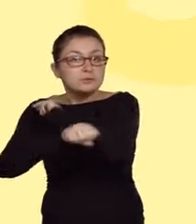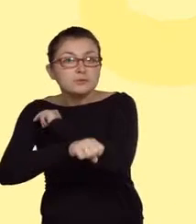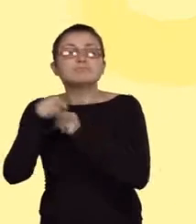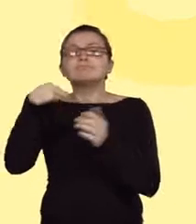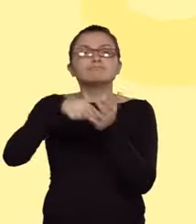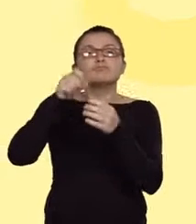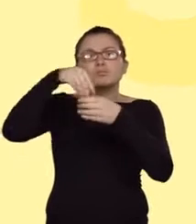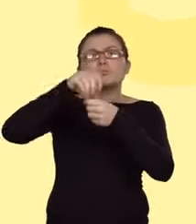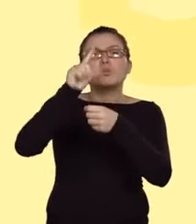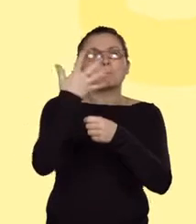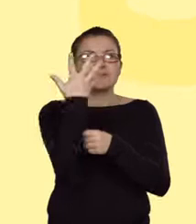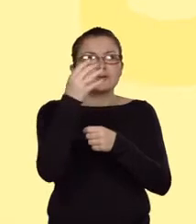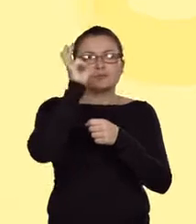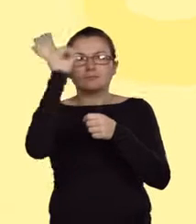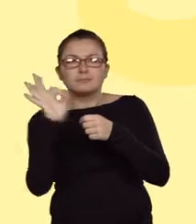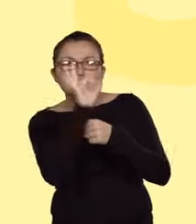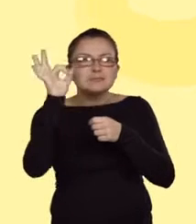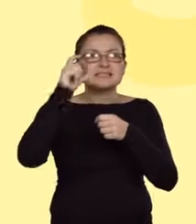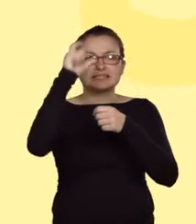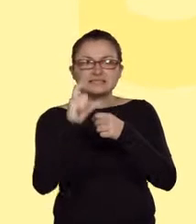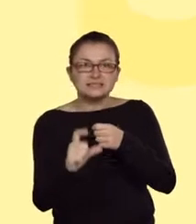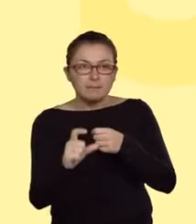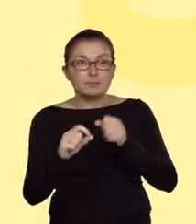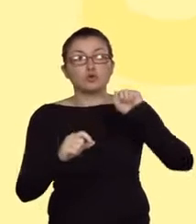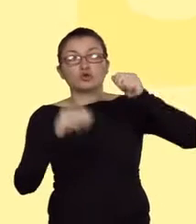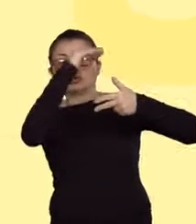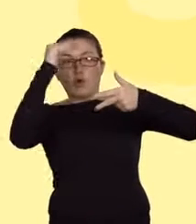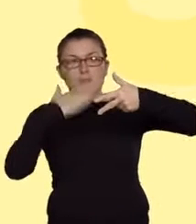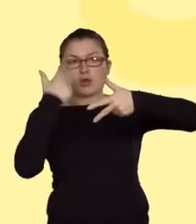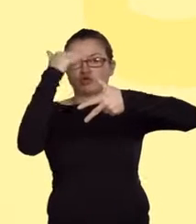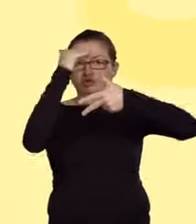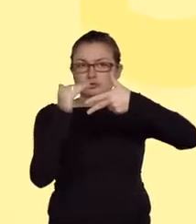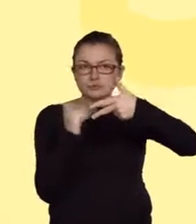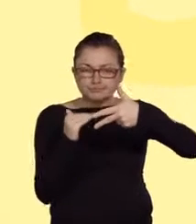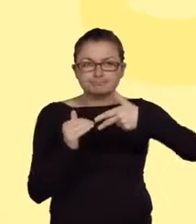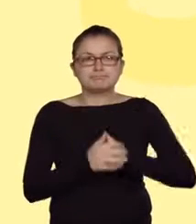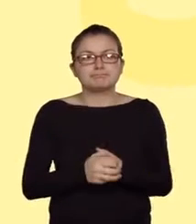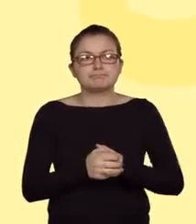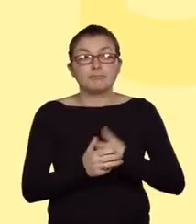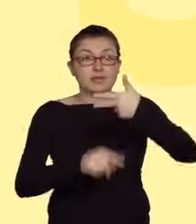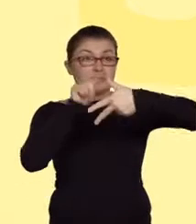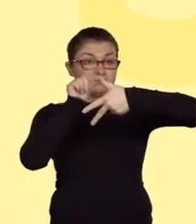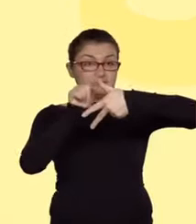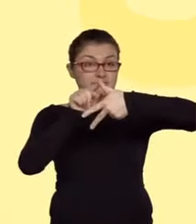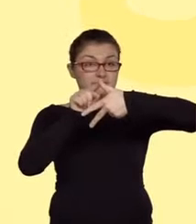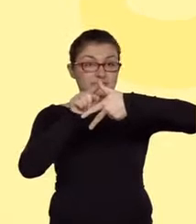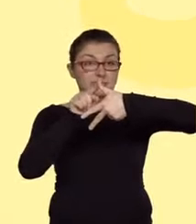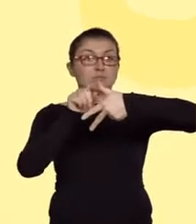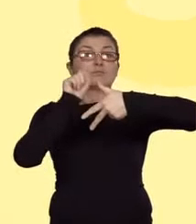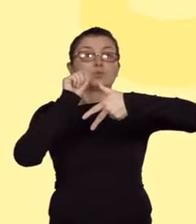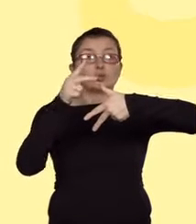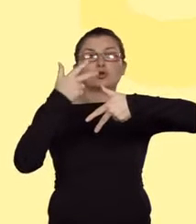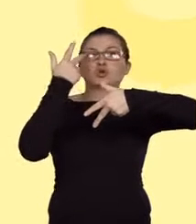atomów węgla o trzech różnych rzędowościach. W cząsteczce tego związku mamy trzy atomy